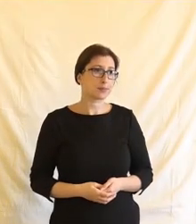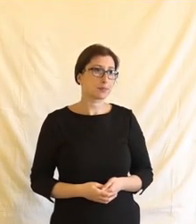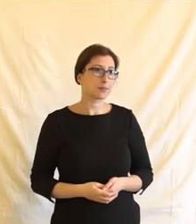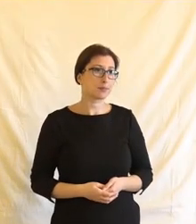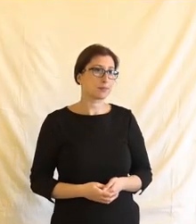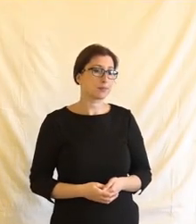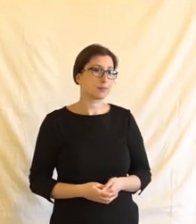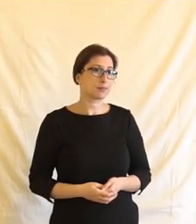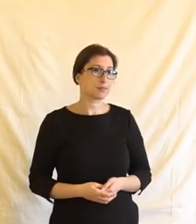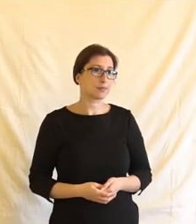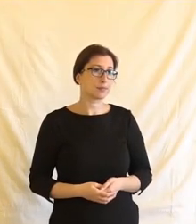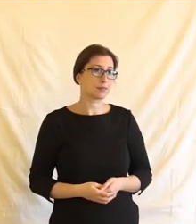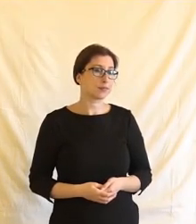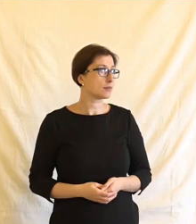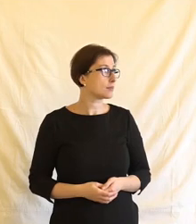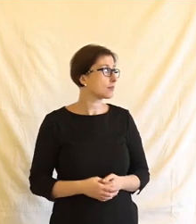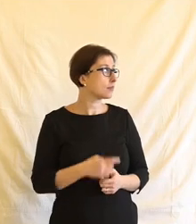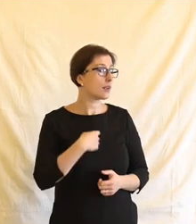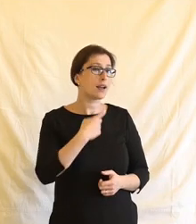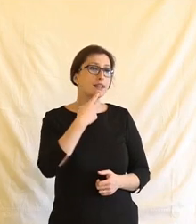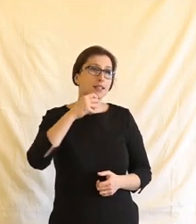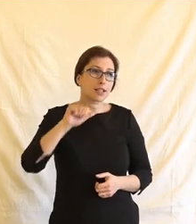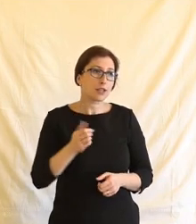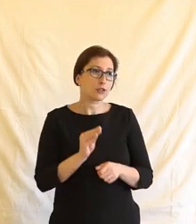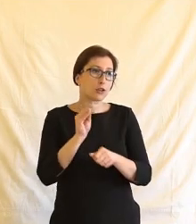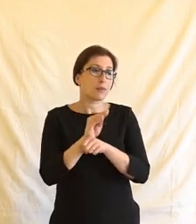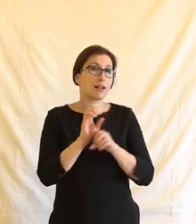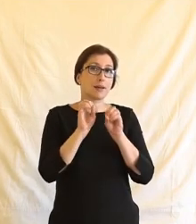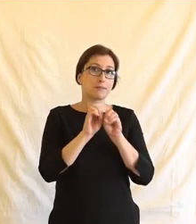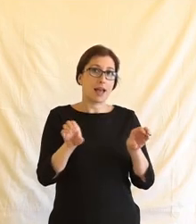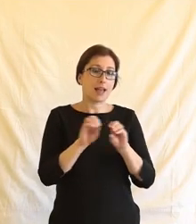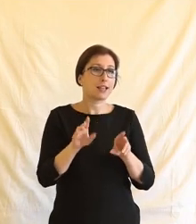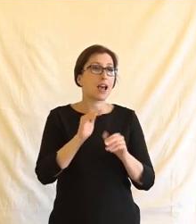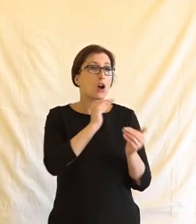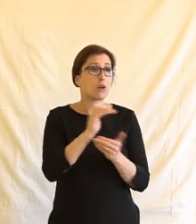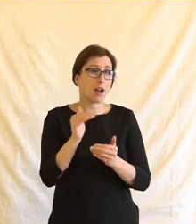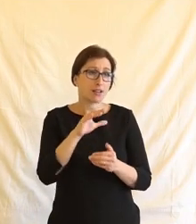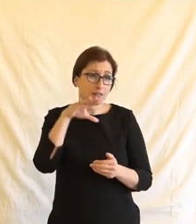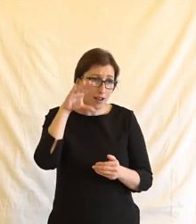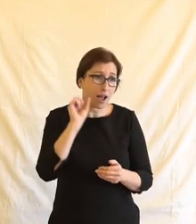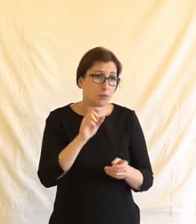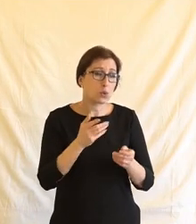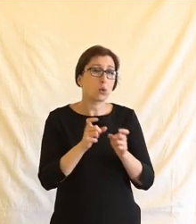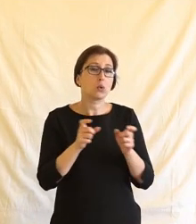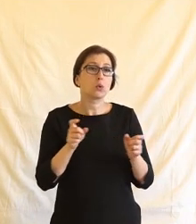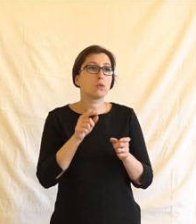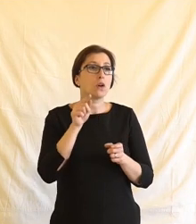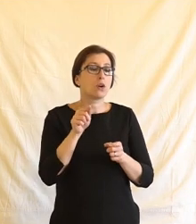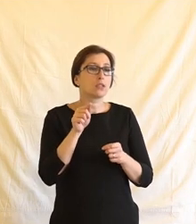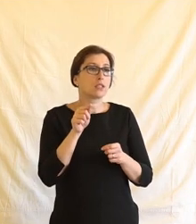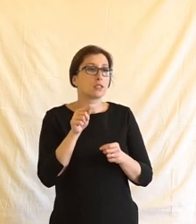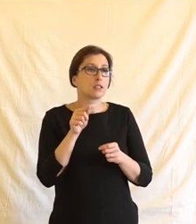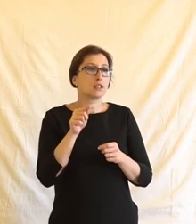Já bych chtěla říct, že pohledu médií a vlastně to mojej chování naprosto rozumím právě z pohledu toho, že jsem